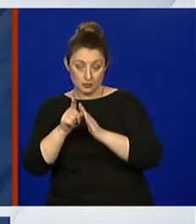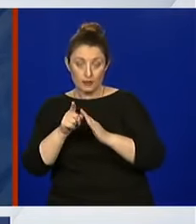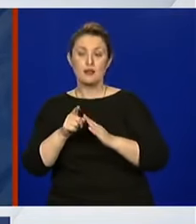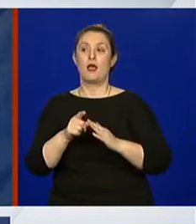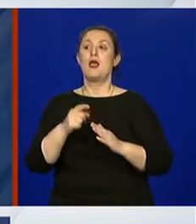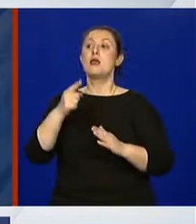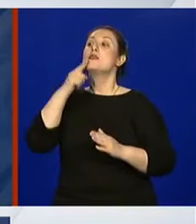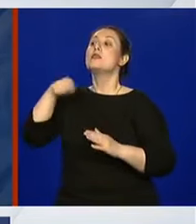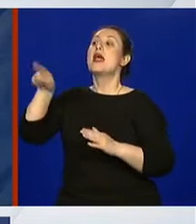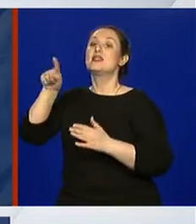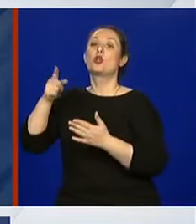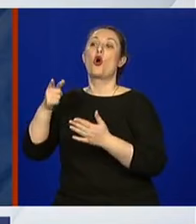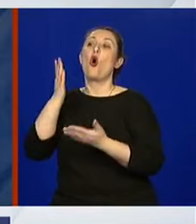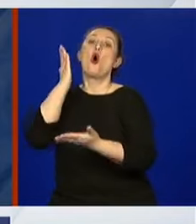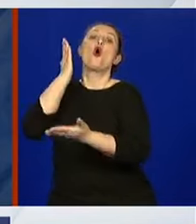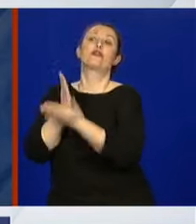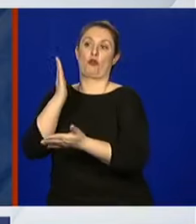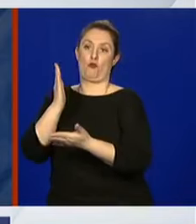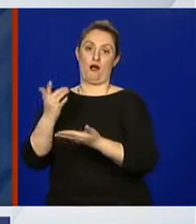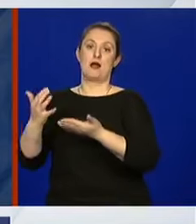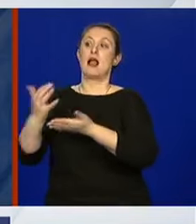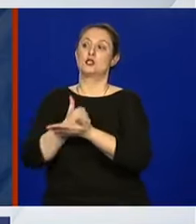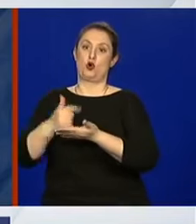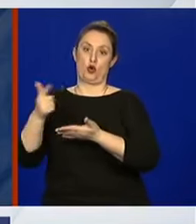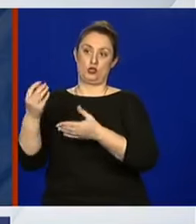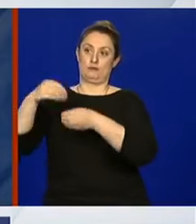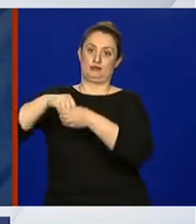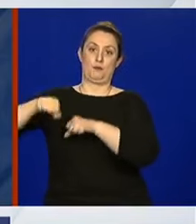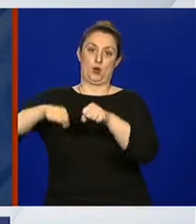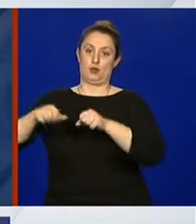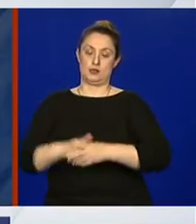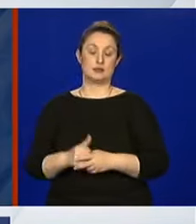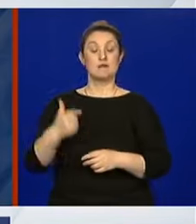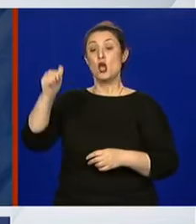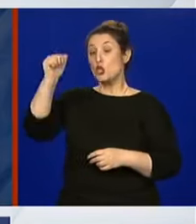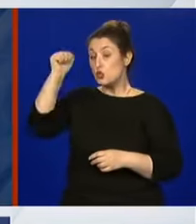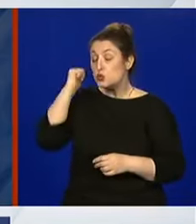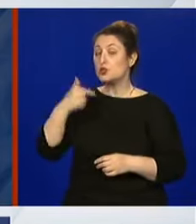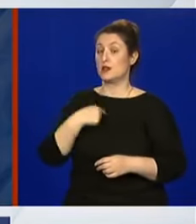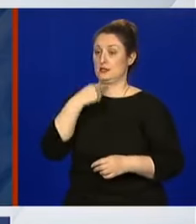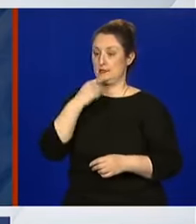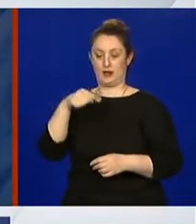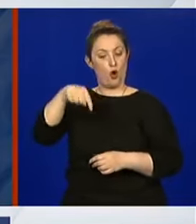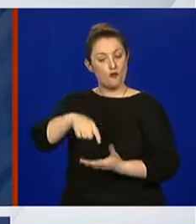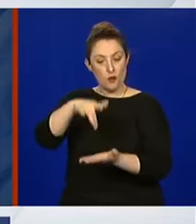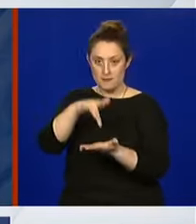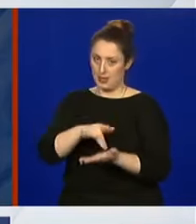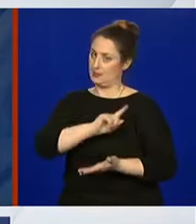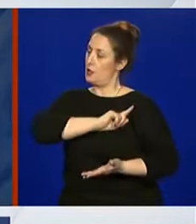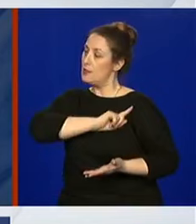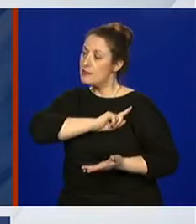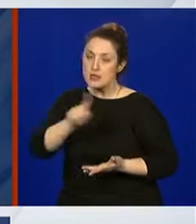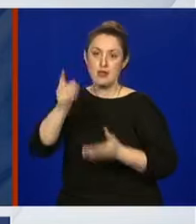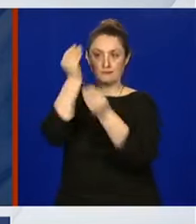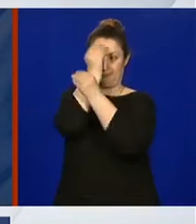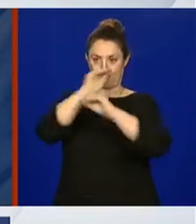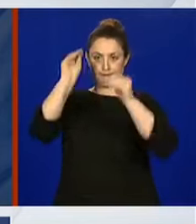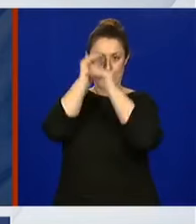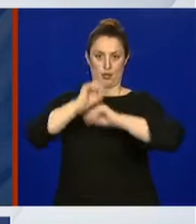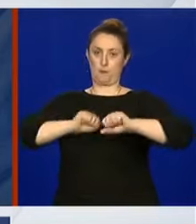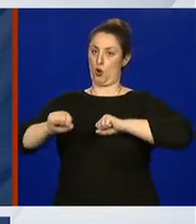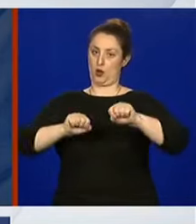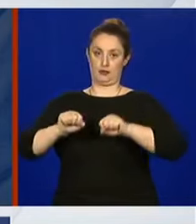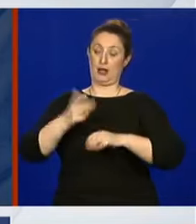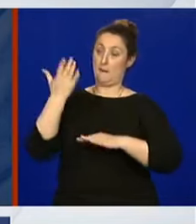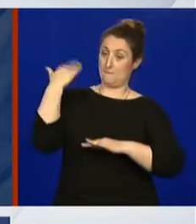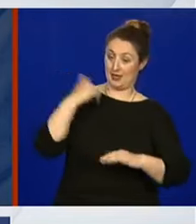tome, ja sam i jučer kazao, ovo nije mjesto sa kojeg se šalju političke poruke, nije bilo i